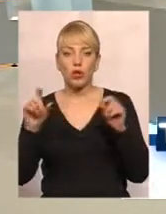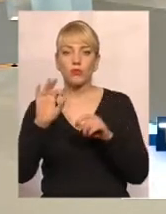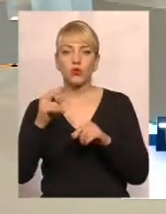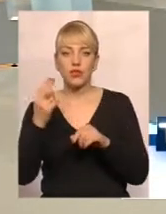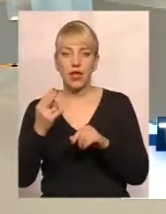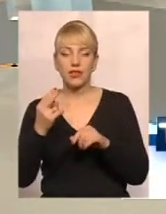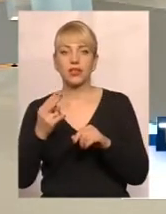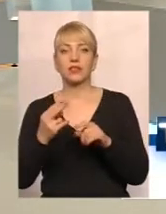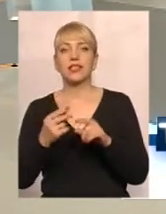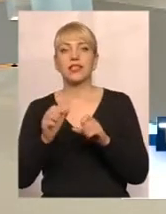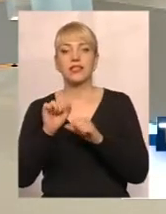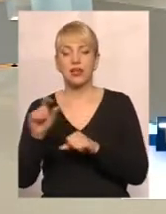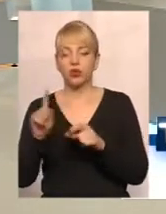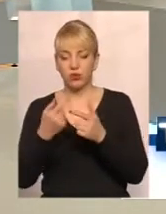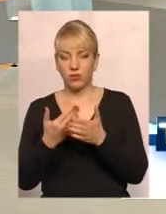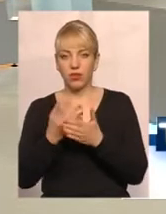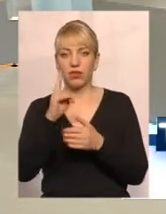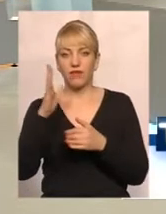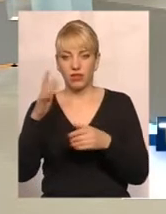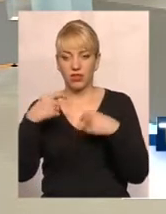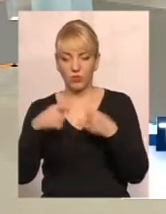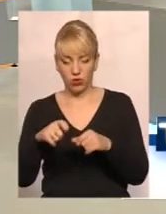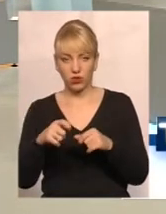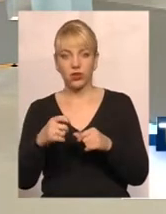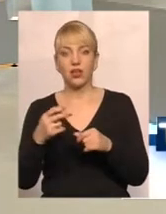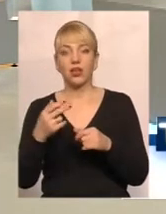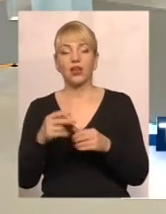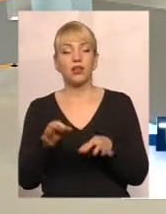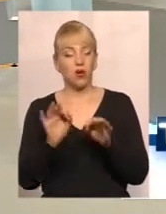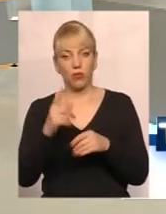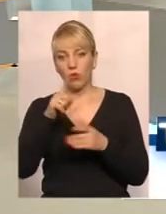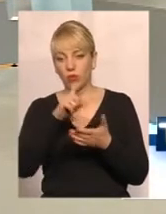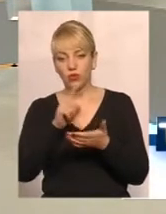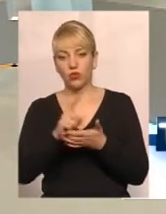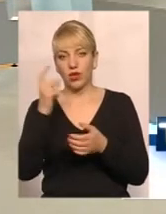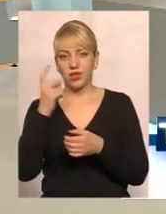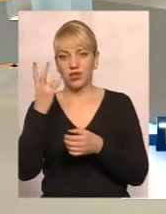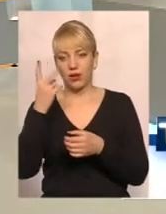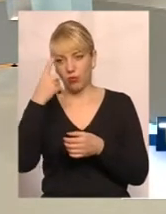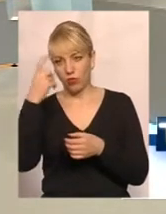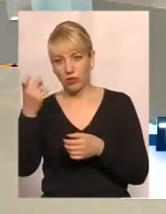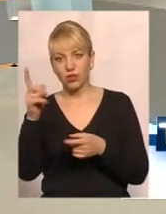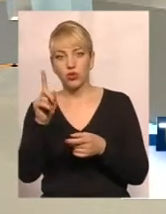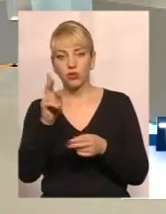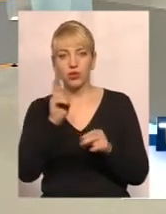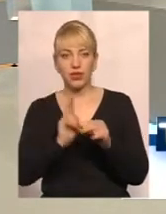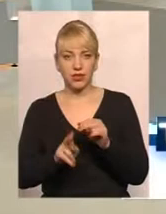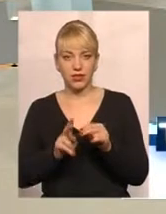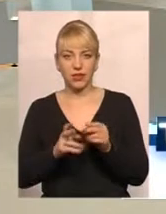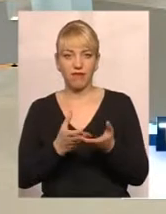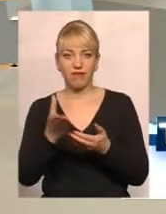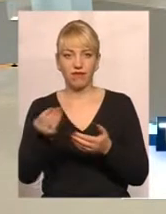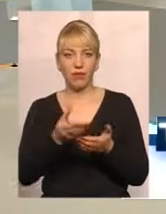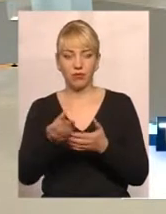там інші власники? Безумовно. Якщо змінився власник, то попередній власник має повідомити, щоб йому прикоротили виплати,